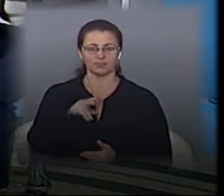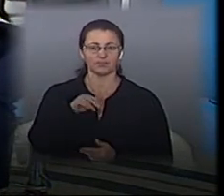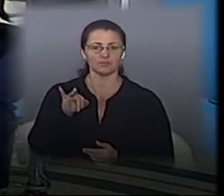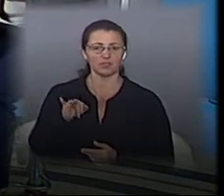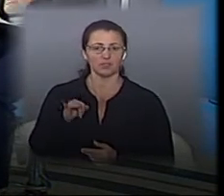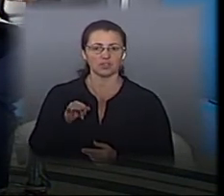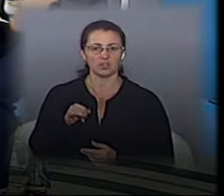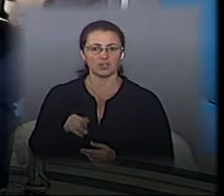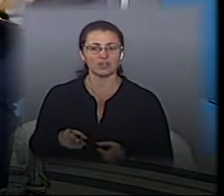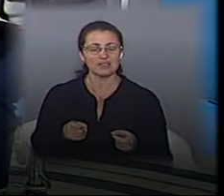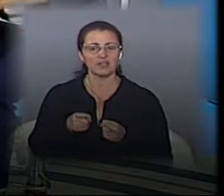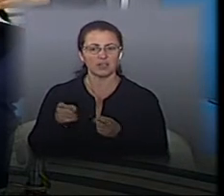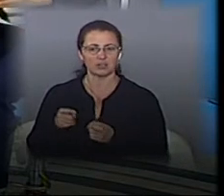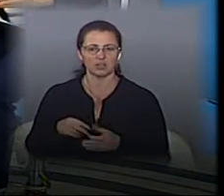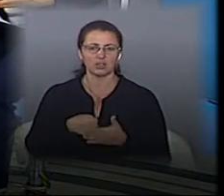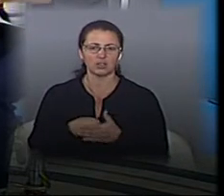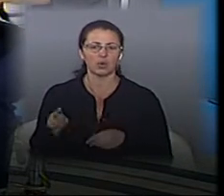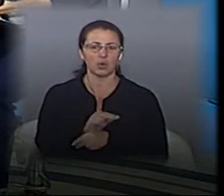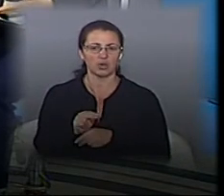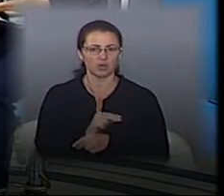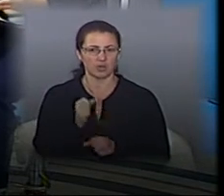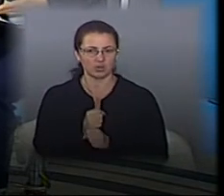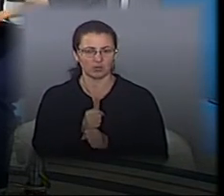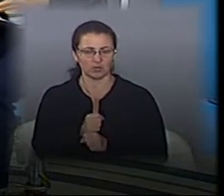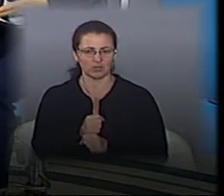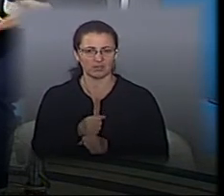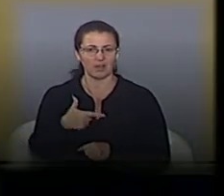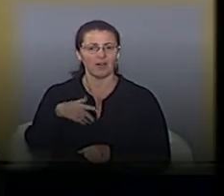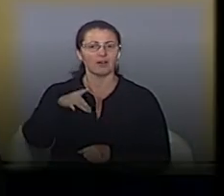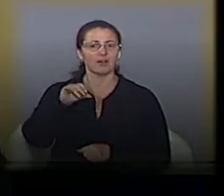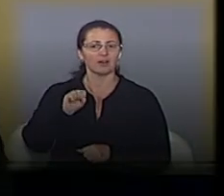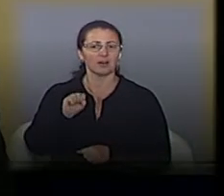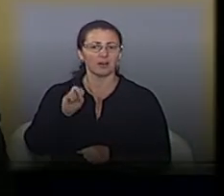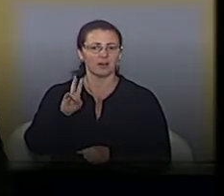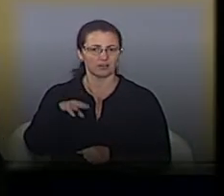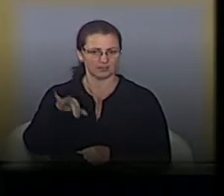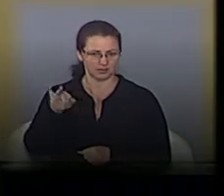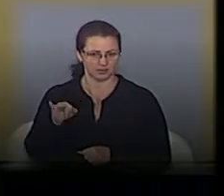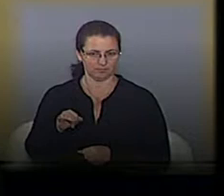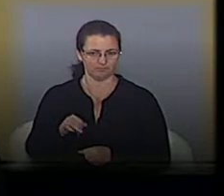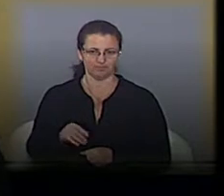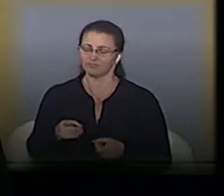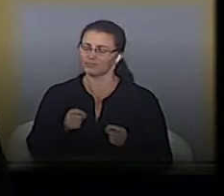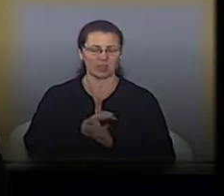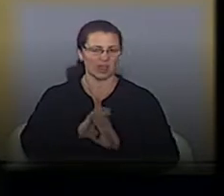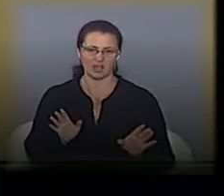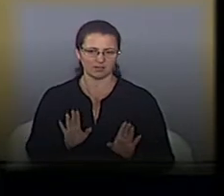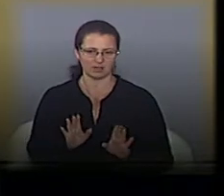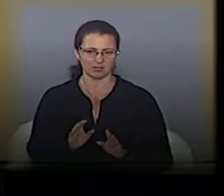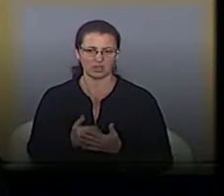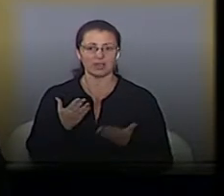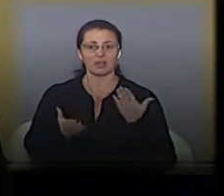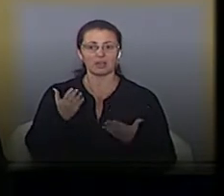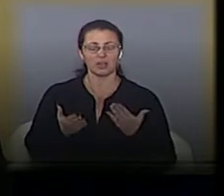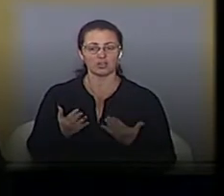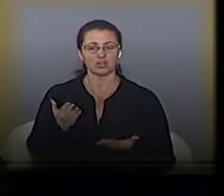Чи залучаються до ремонтів доріг міста грантові кошти і грантовий проєкт? До поточного ремонту не залучаються. Якщо є